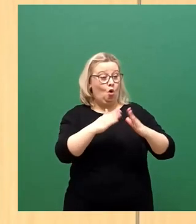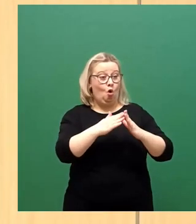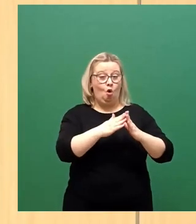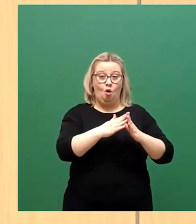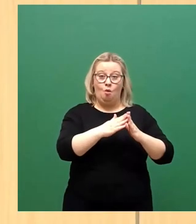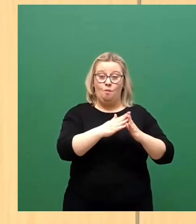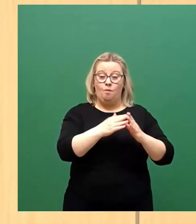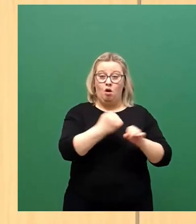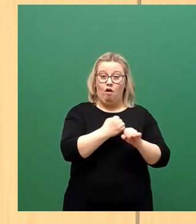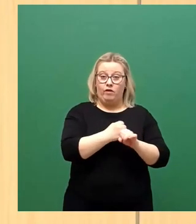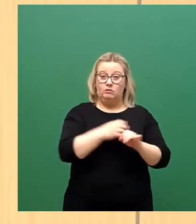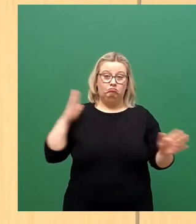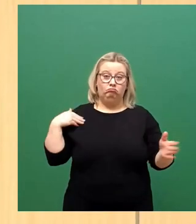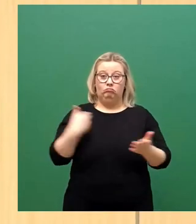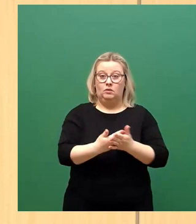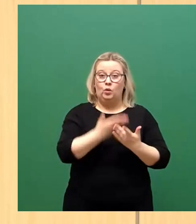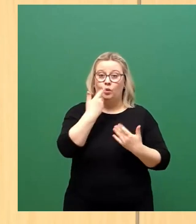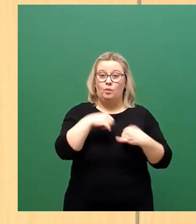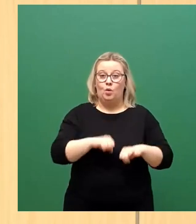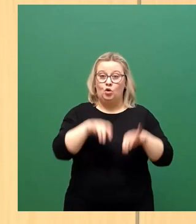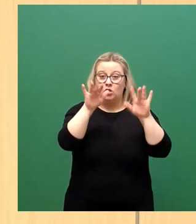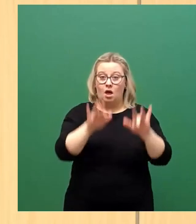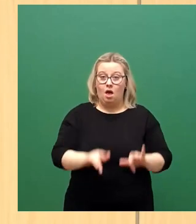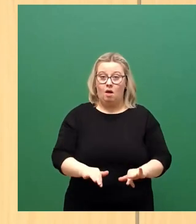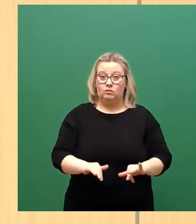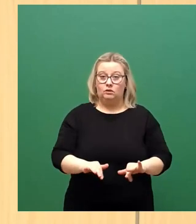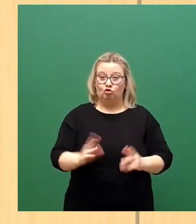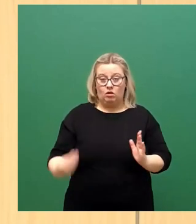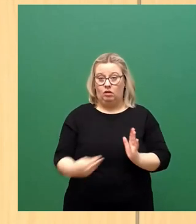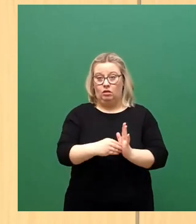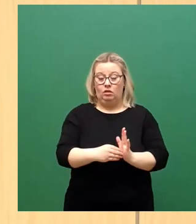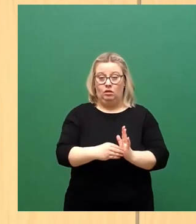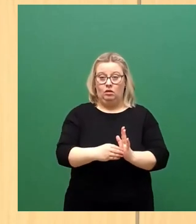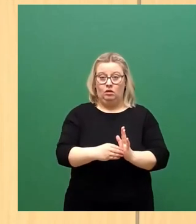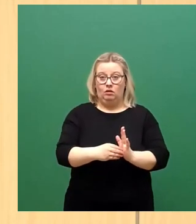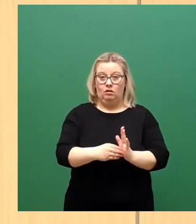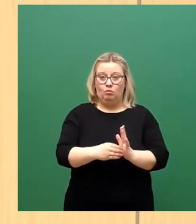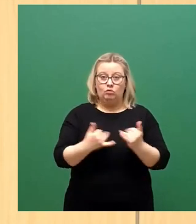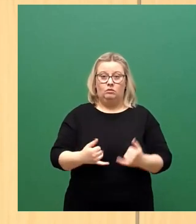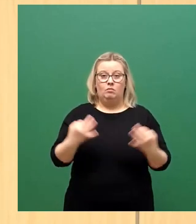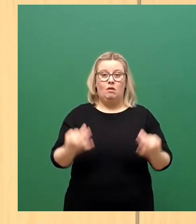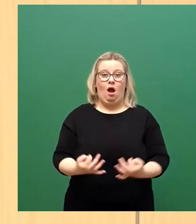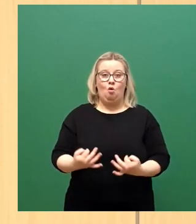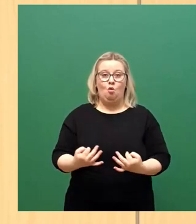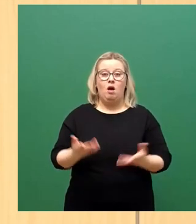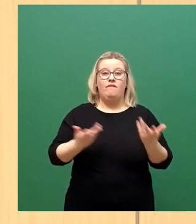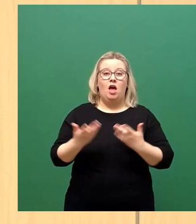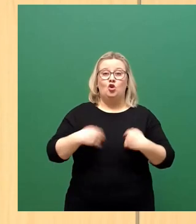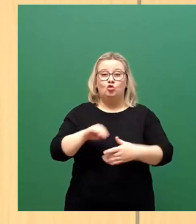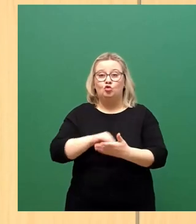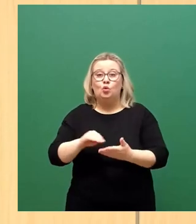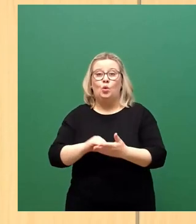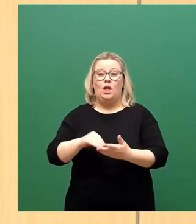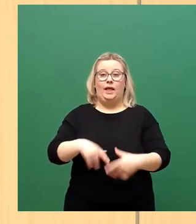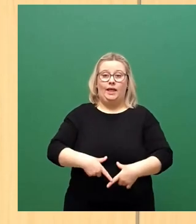scheinbar nicht gewährleistet, dass das im Herbst jetzt wieder ohne Probleme nötig war. Man kann die Sicherheit von Schulen und Kitas erhöhen.